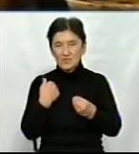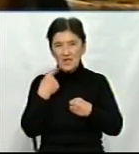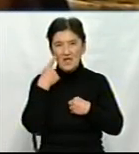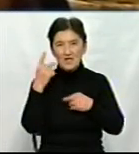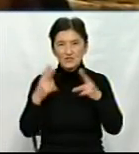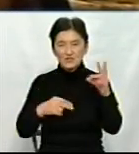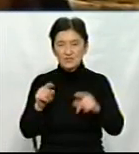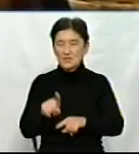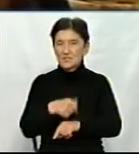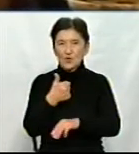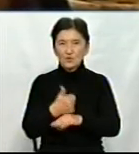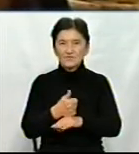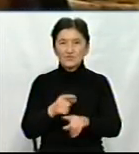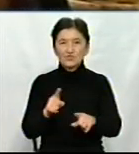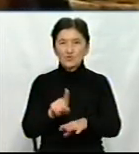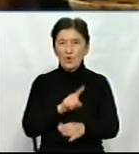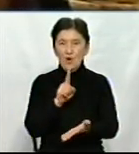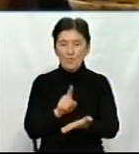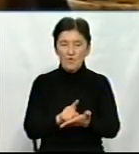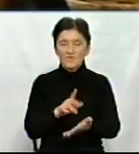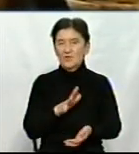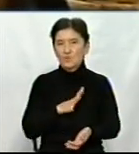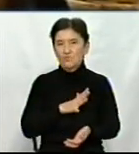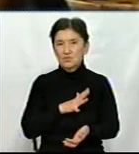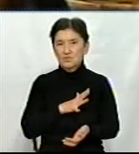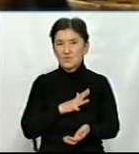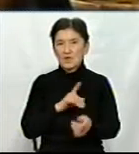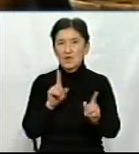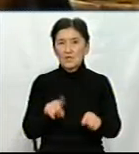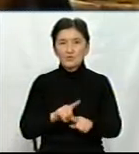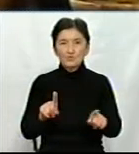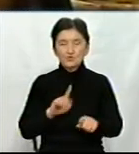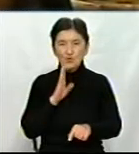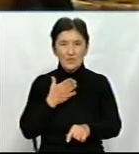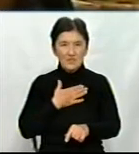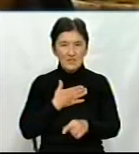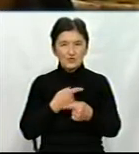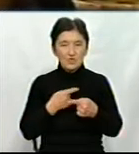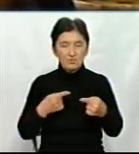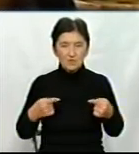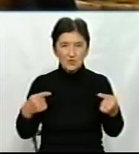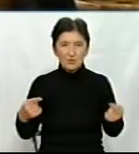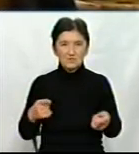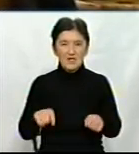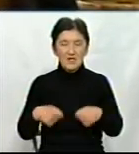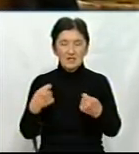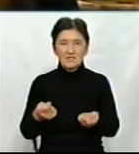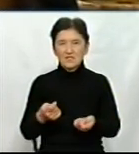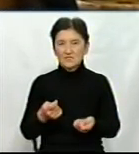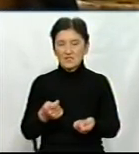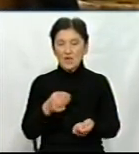найголовніше, що повинно бути. Тому що наша продукція не тільки несе користь, а ще й